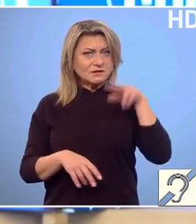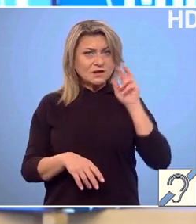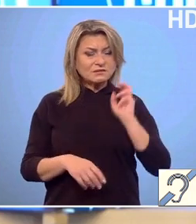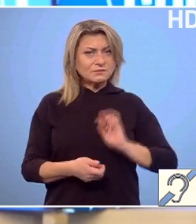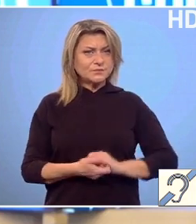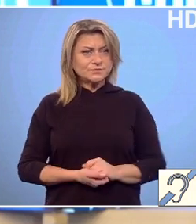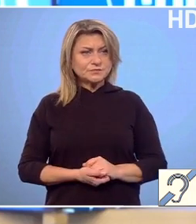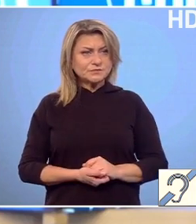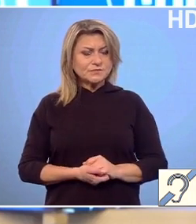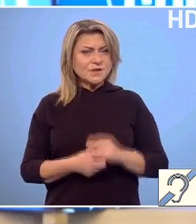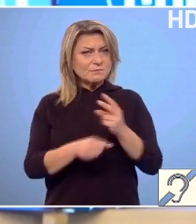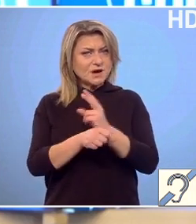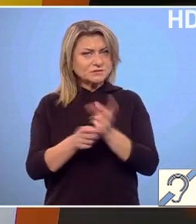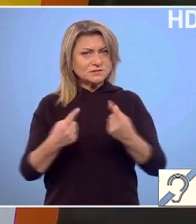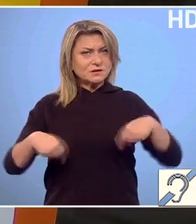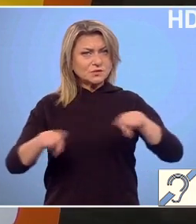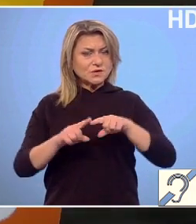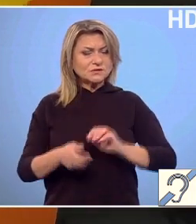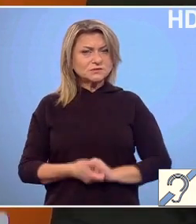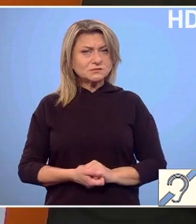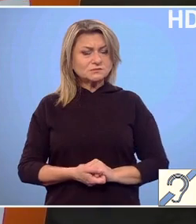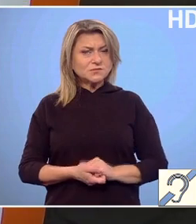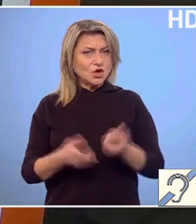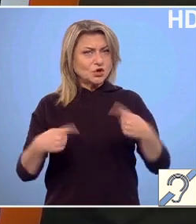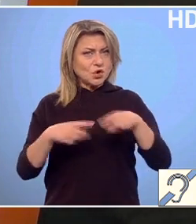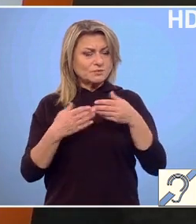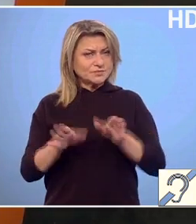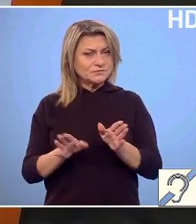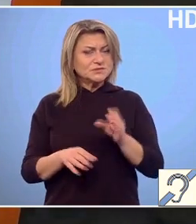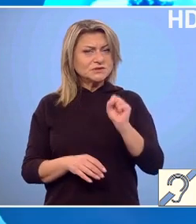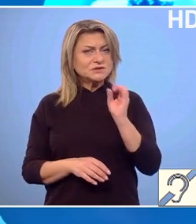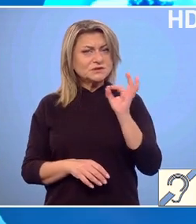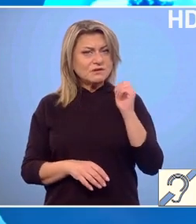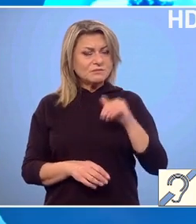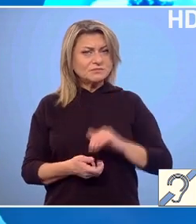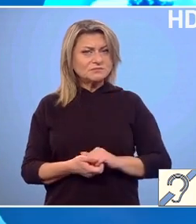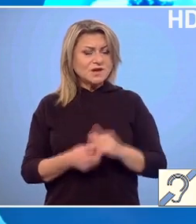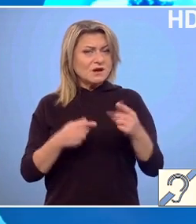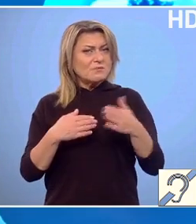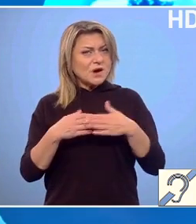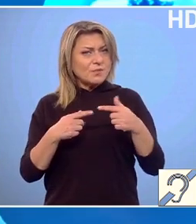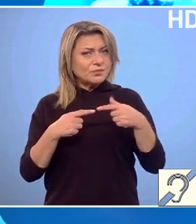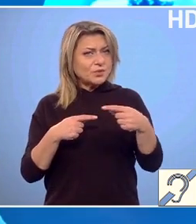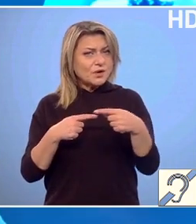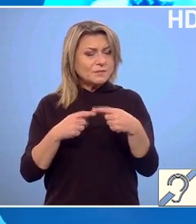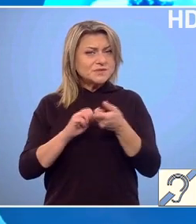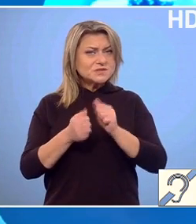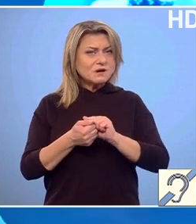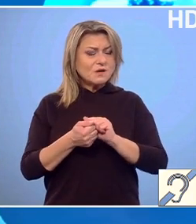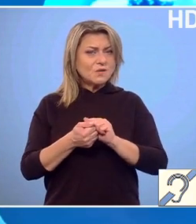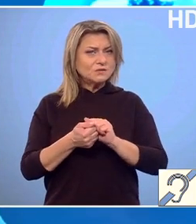în magazinele noastre. În urmă rând am dat drumul la sistem cât mai aproape sau cât mai